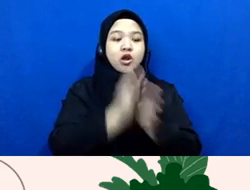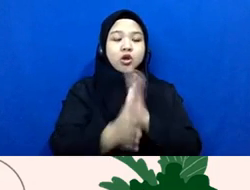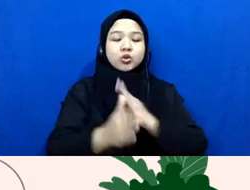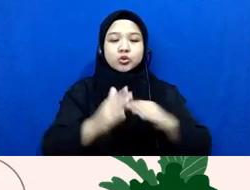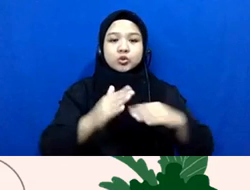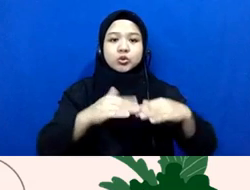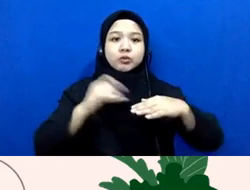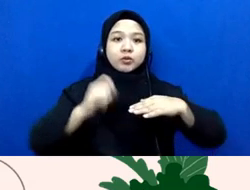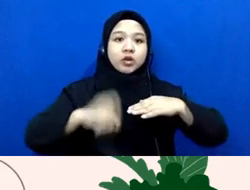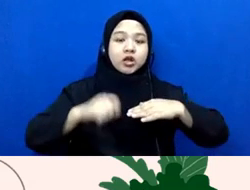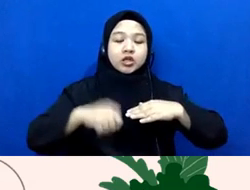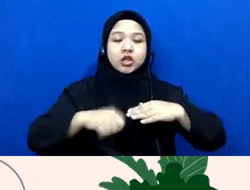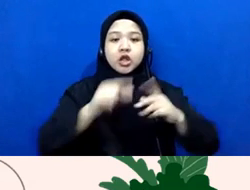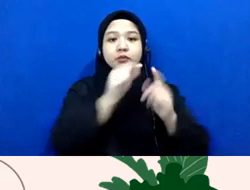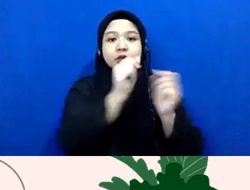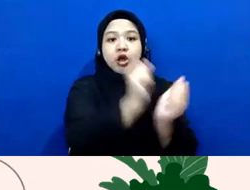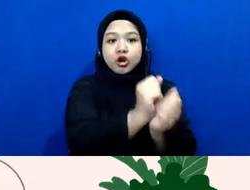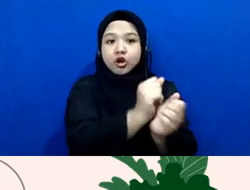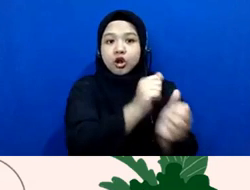sehingga dia harus